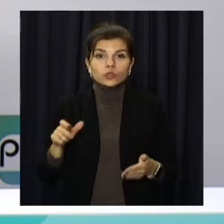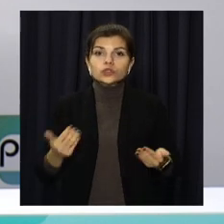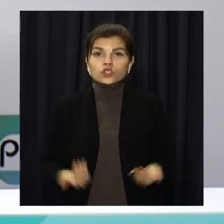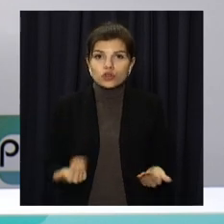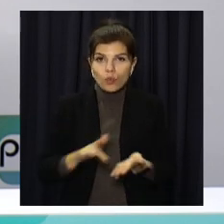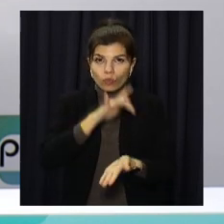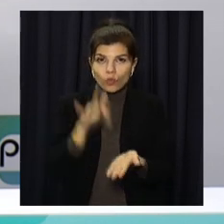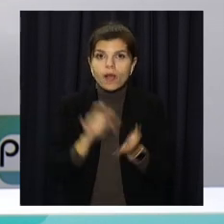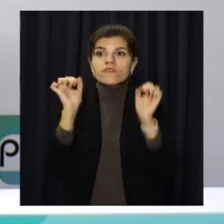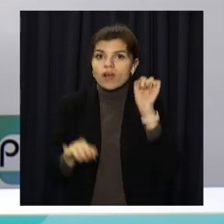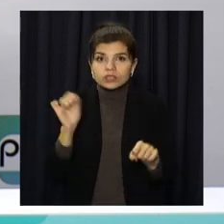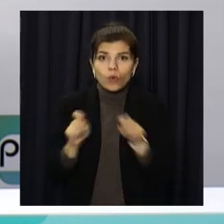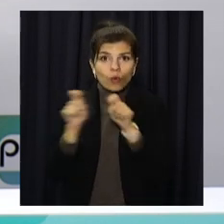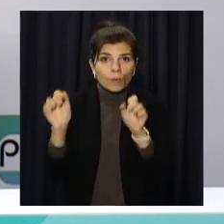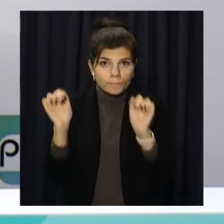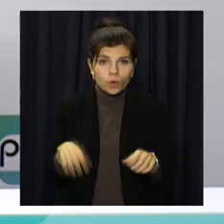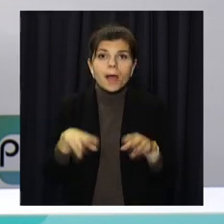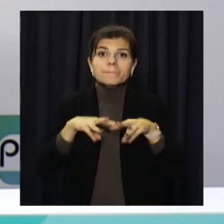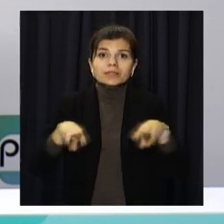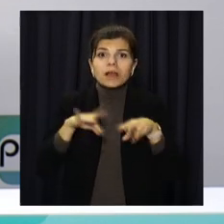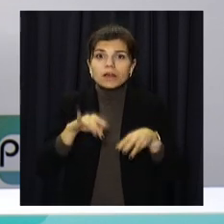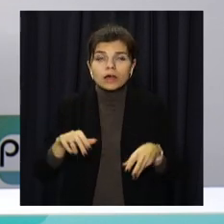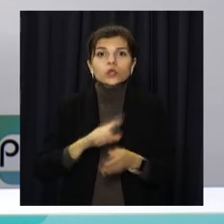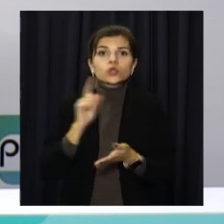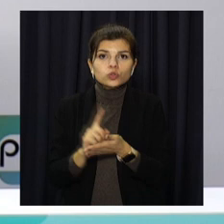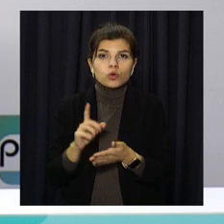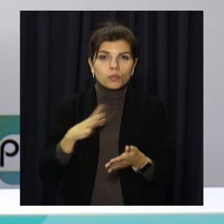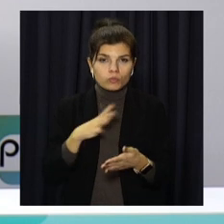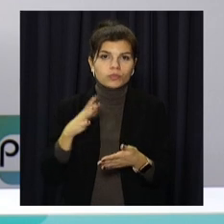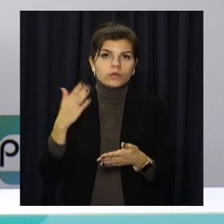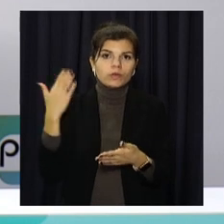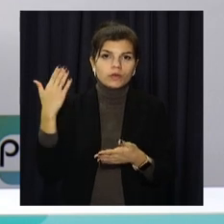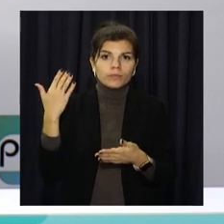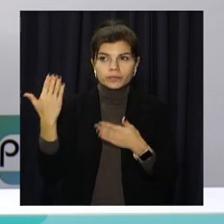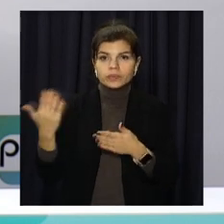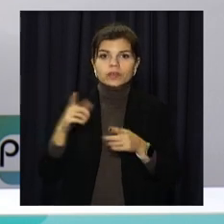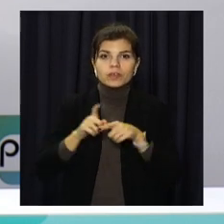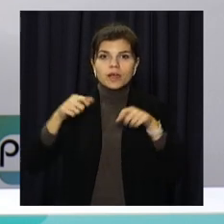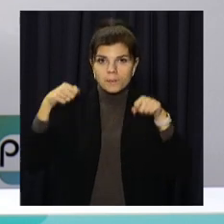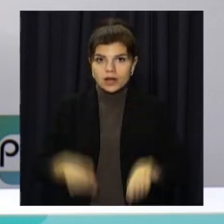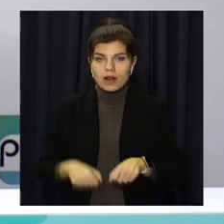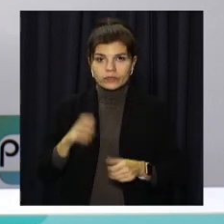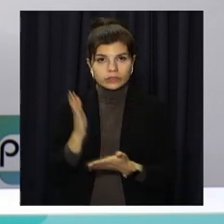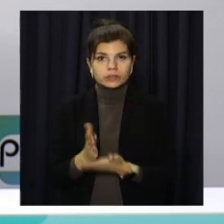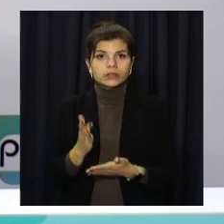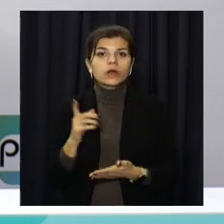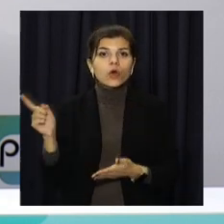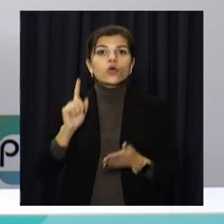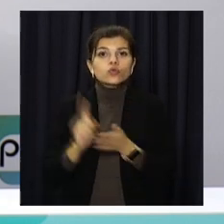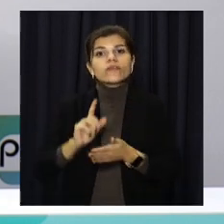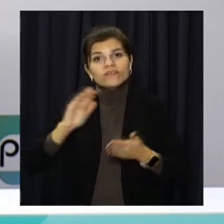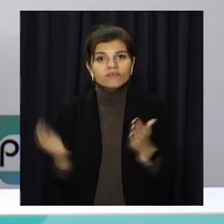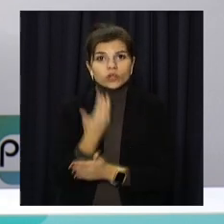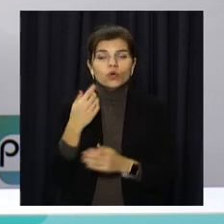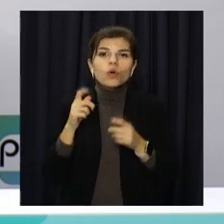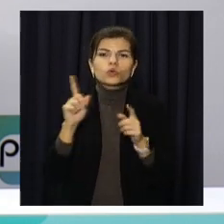міста. І хто, як не міська рада, відповідно до функцій, покладених на неї законодавством, має відновлювати